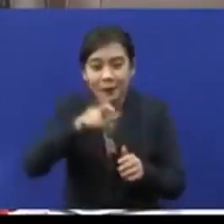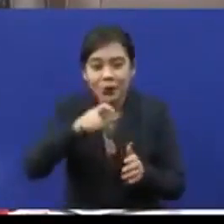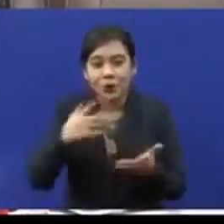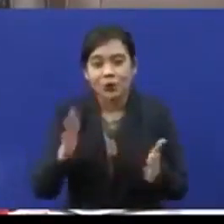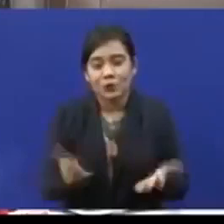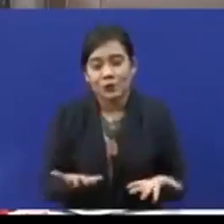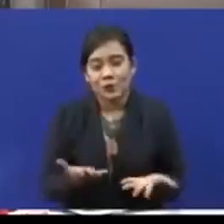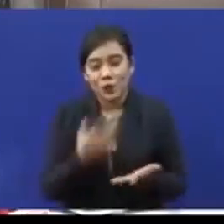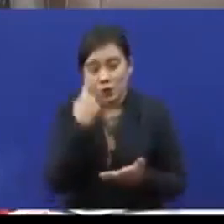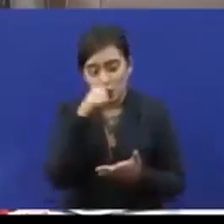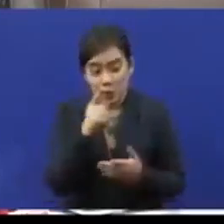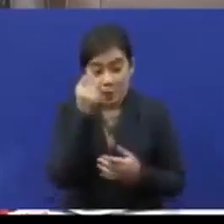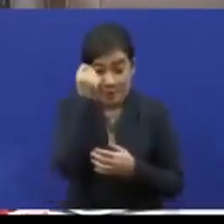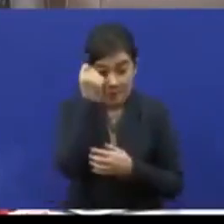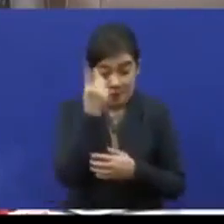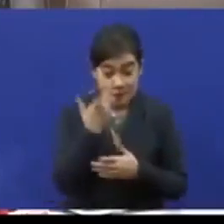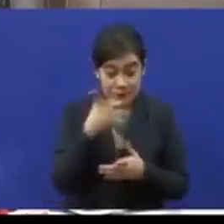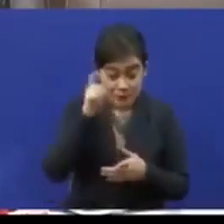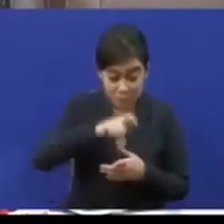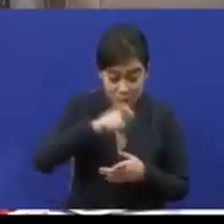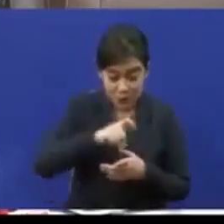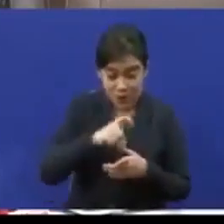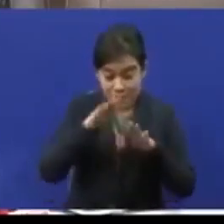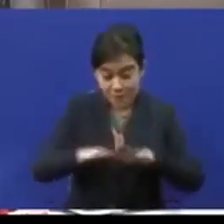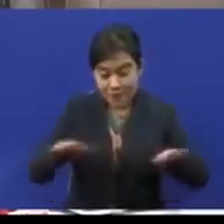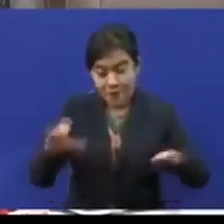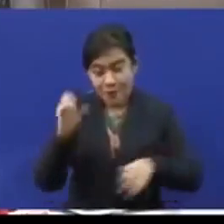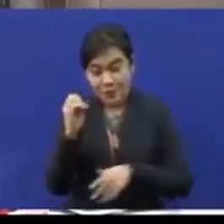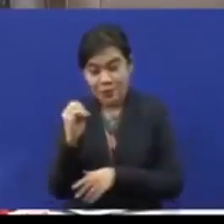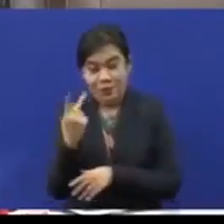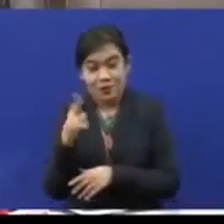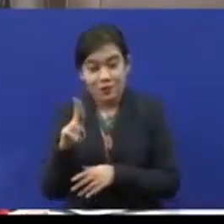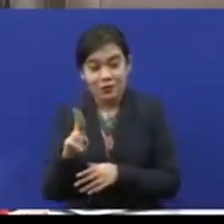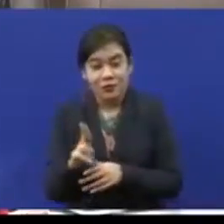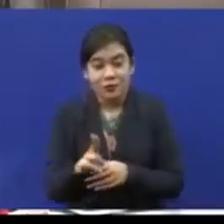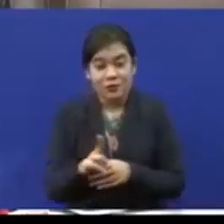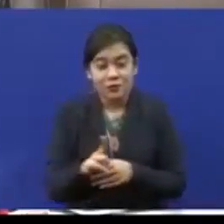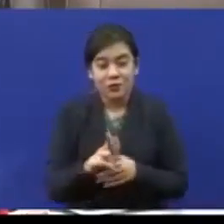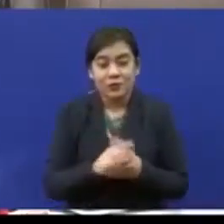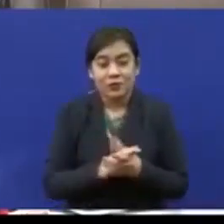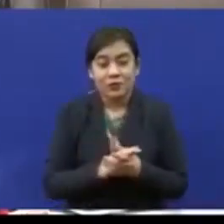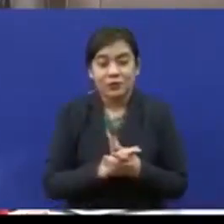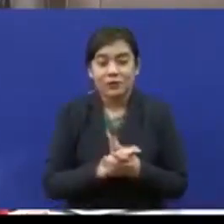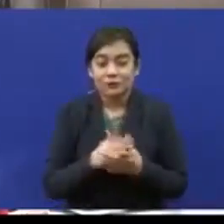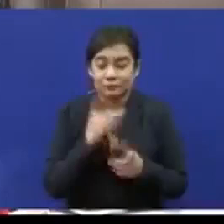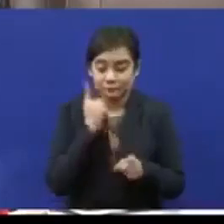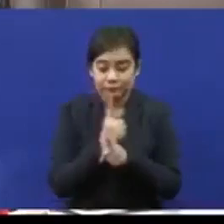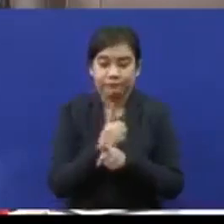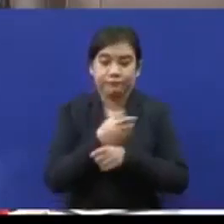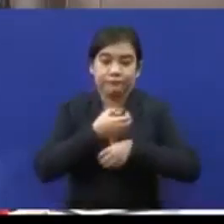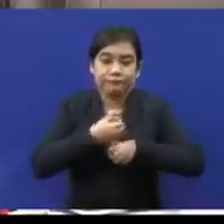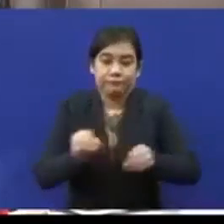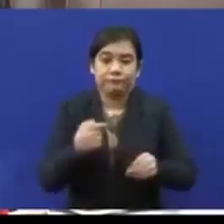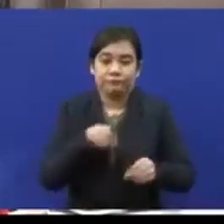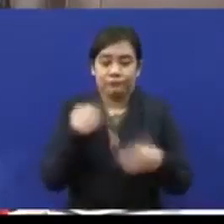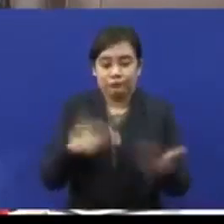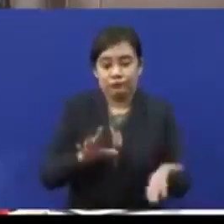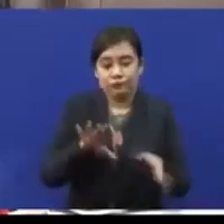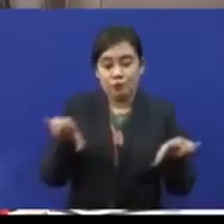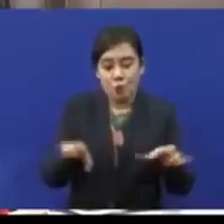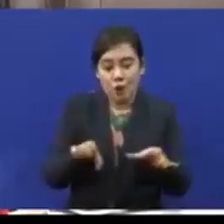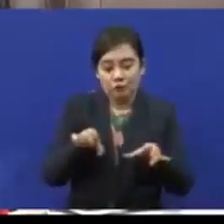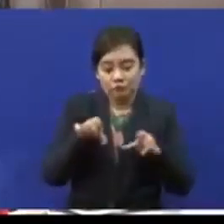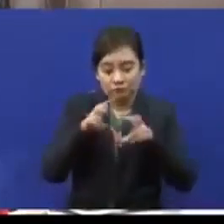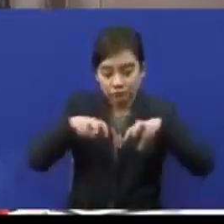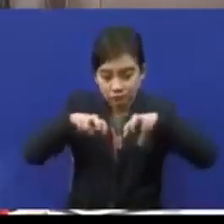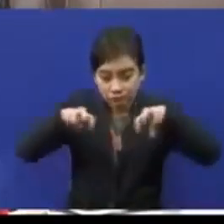kita untuk memahami keperluan anak-anak OKU dengan lebih menyeluruh. Sebenarnya, pejabat saya telah membuat satu survey tinjauan